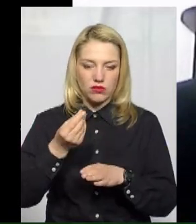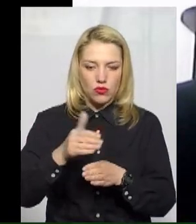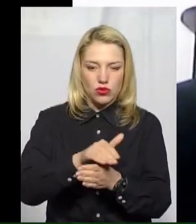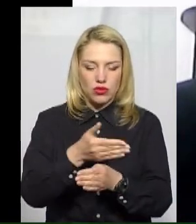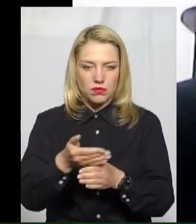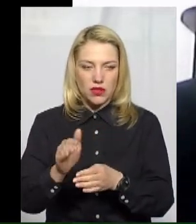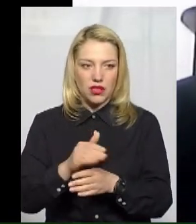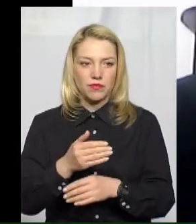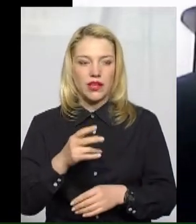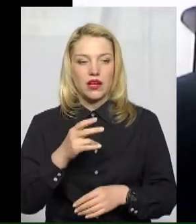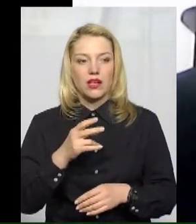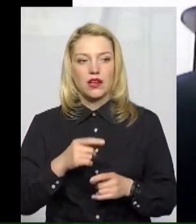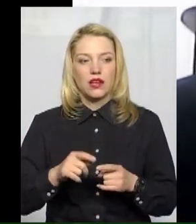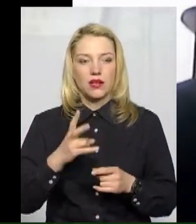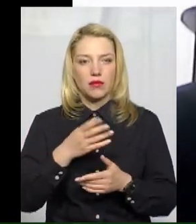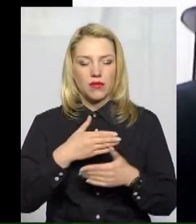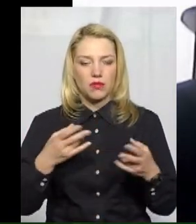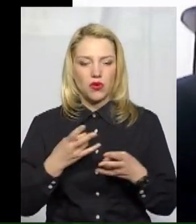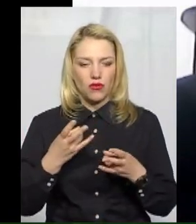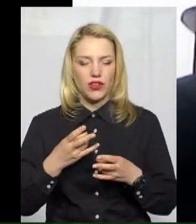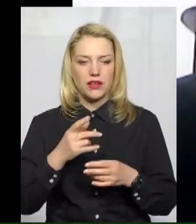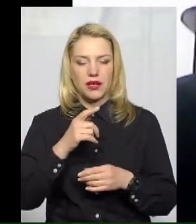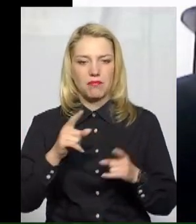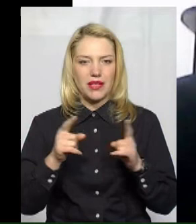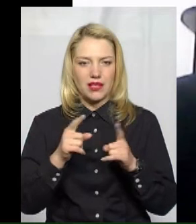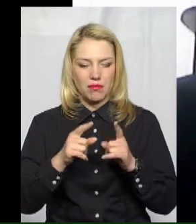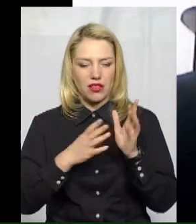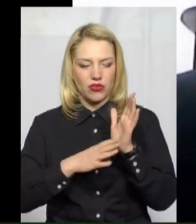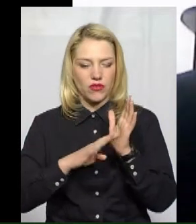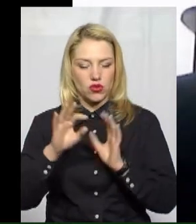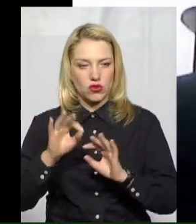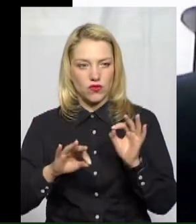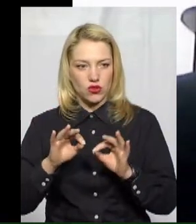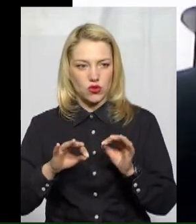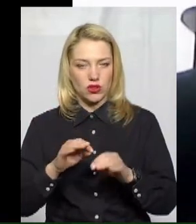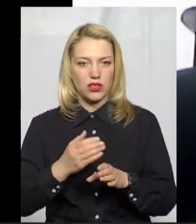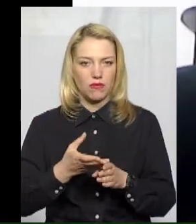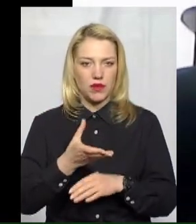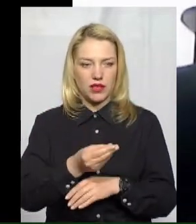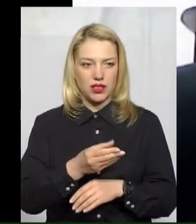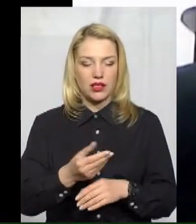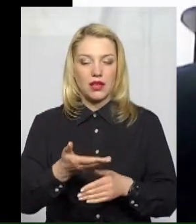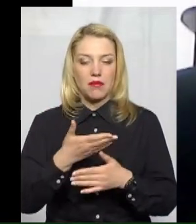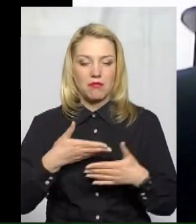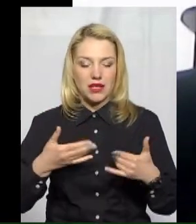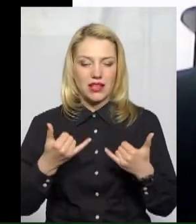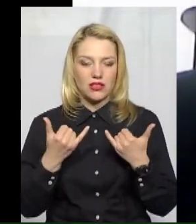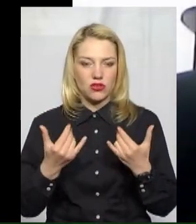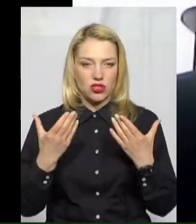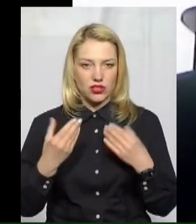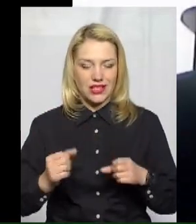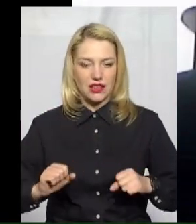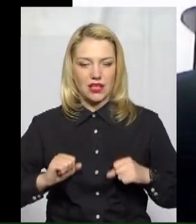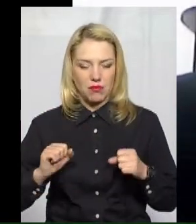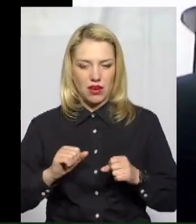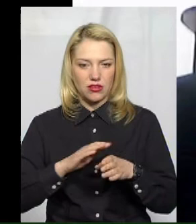На НАК ми повинні дотримуватись мінімального розрахунку 90%. На сьогоднішній день ми намагаємося тримати цю цифру, щоб